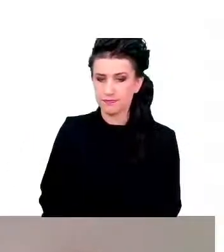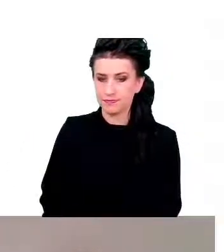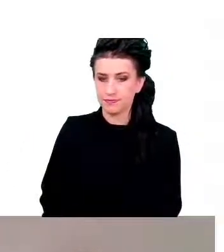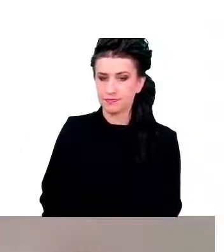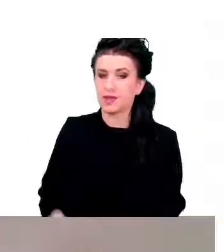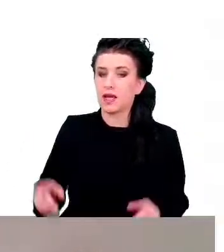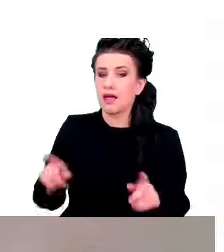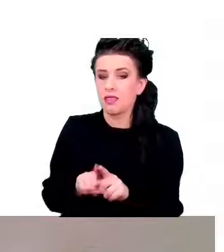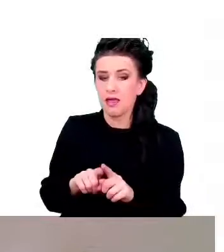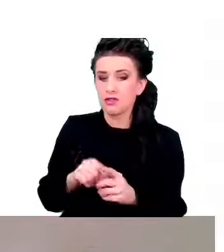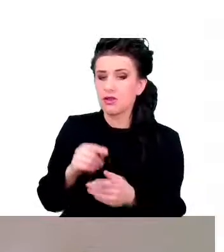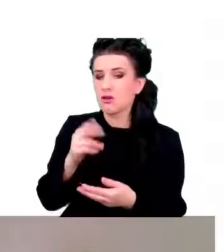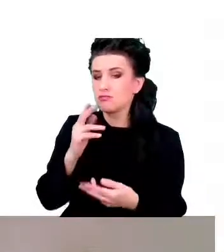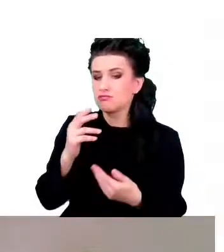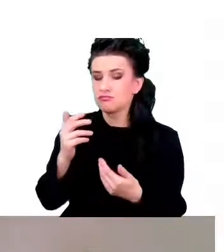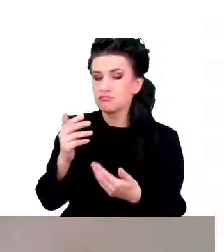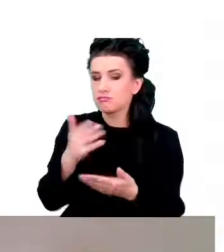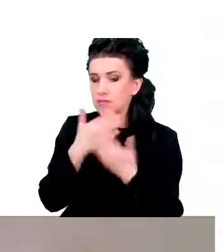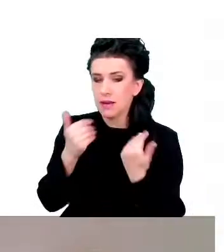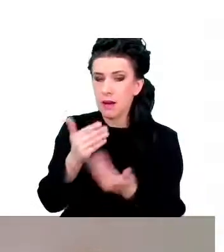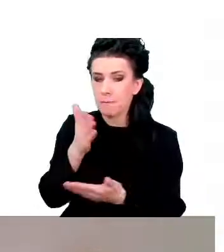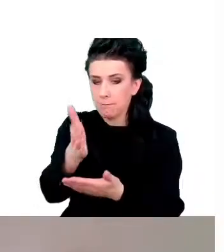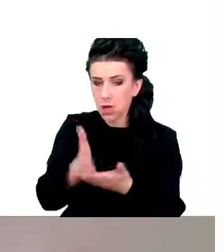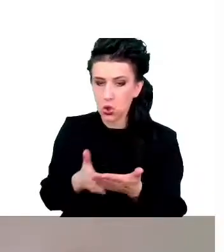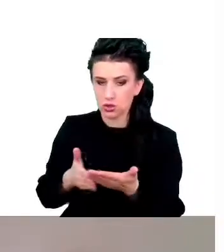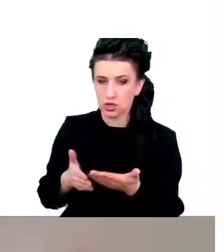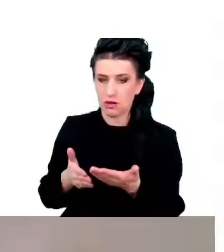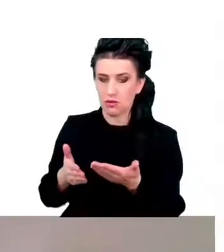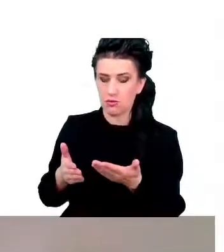dzielić, to jest jedna z ich cech charakterystycznych.